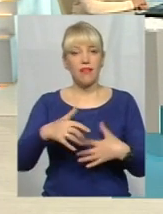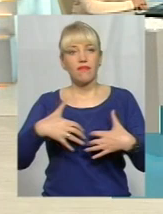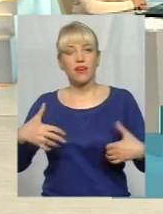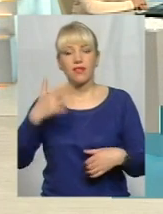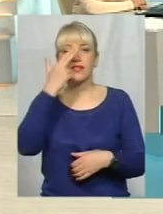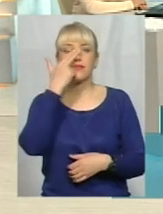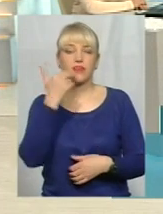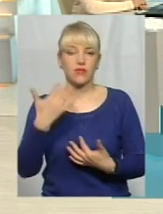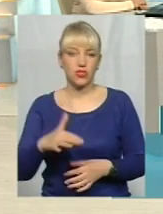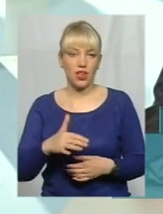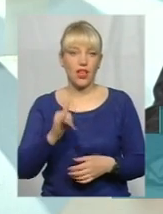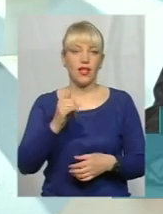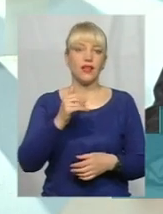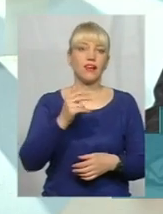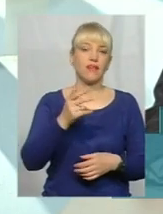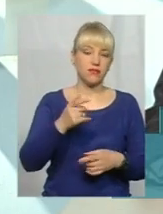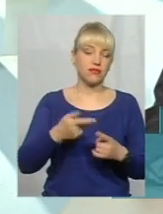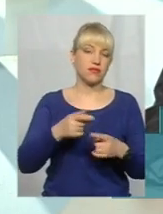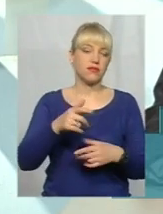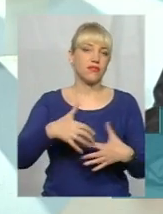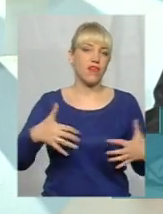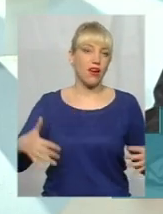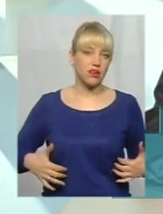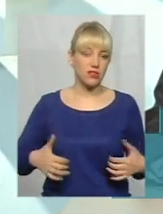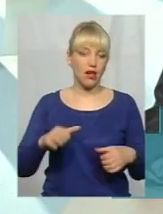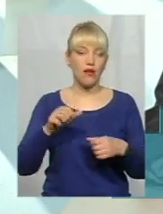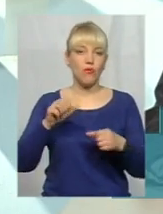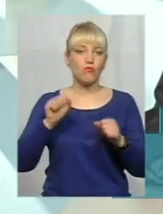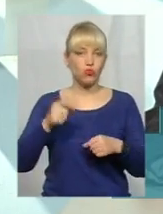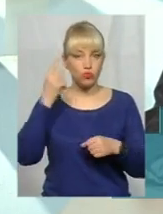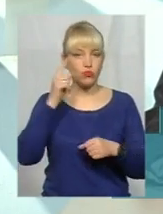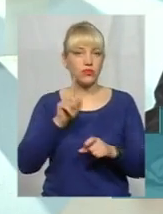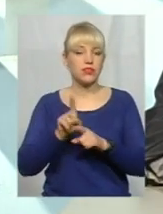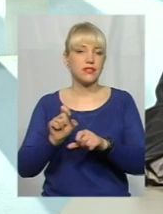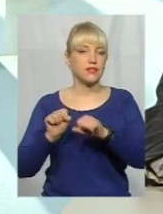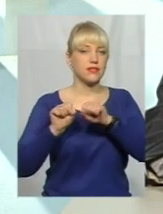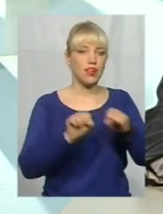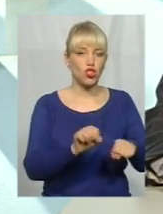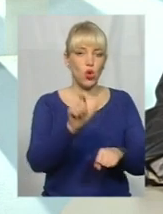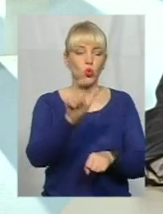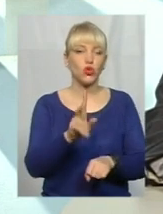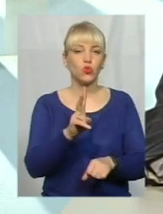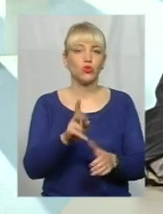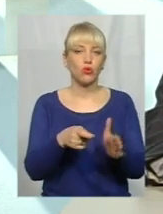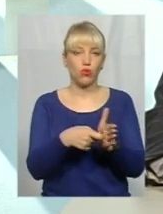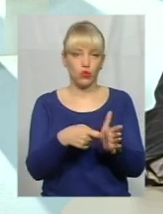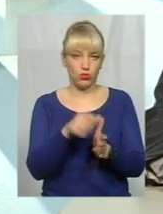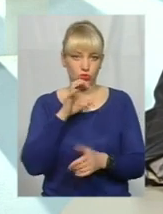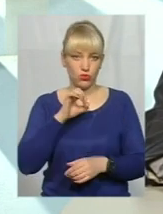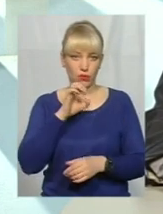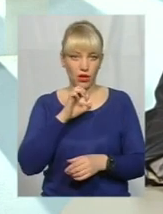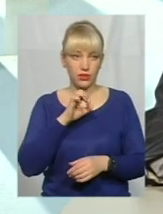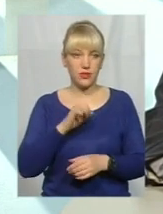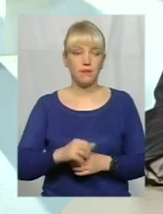виявляти таку неадекватну поведінку, захищаючи ту людину, яка годує, для прикладу, собаку.